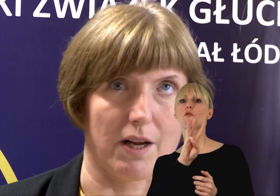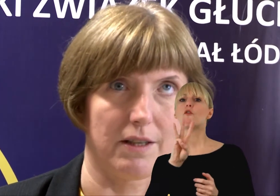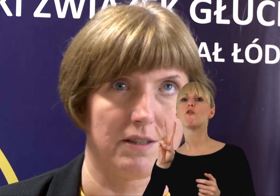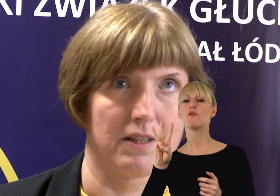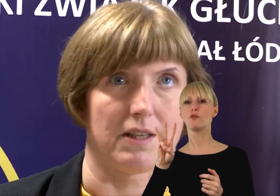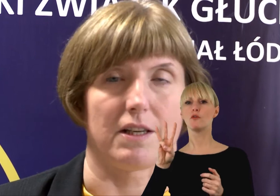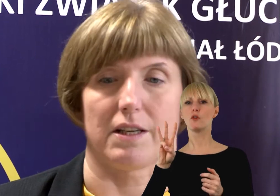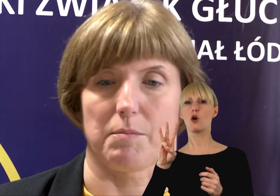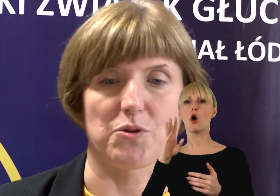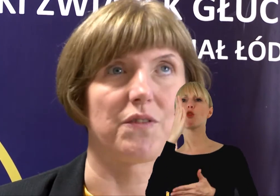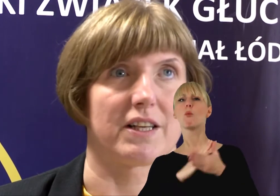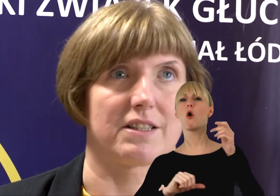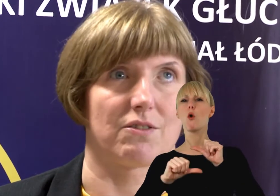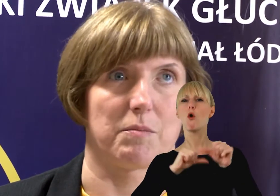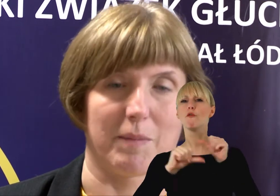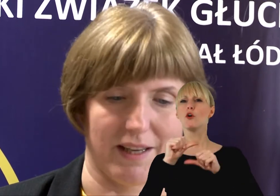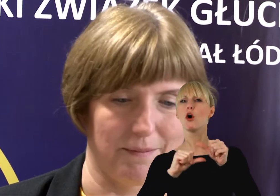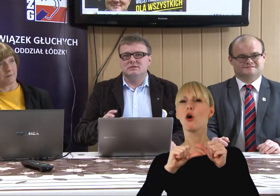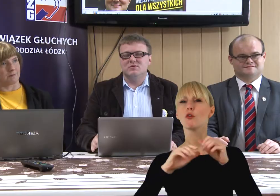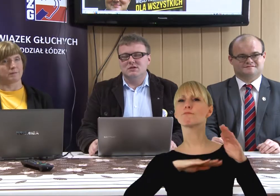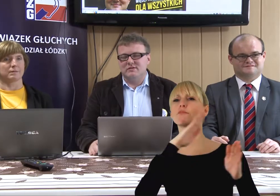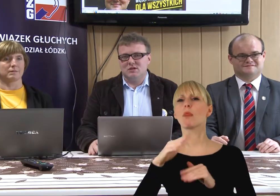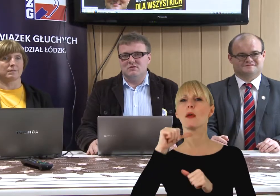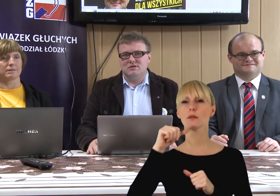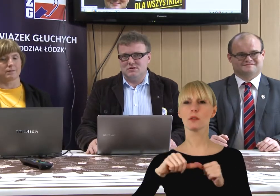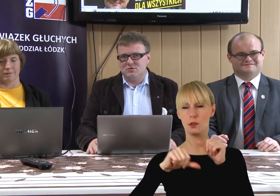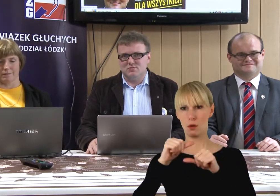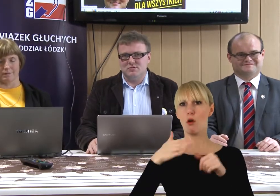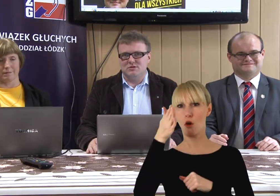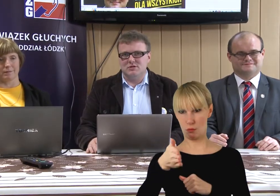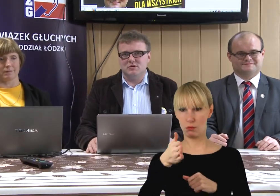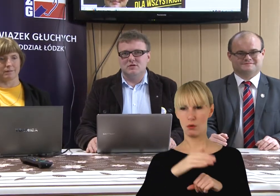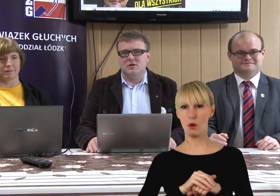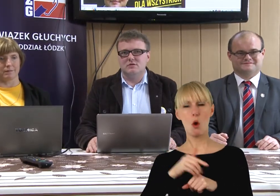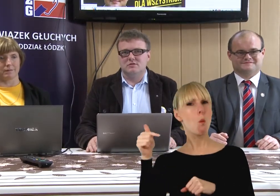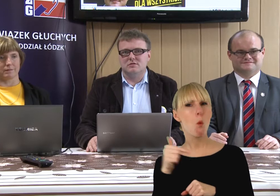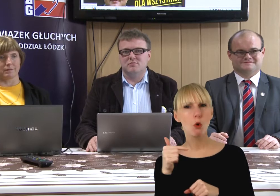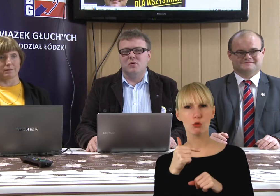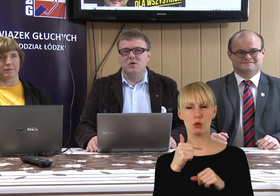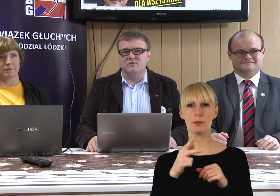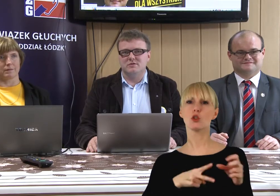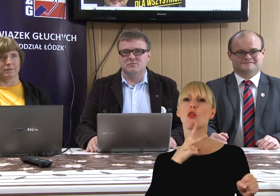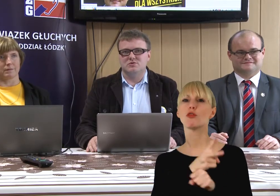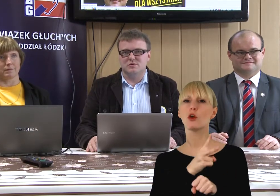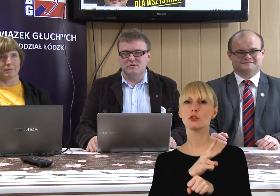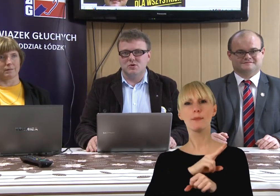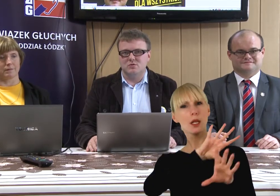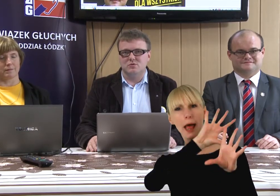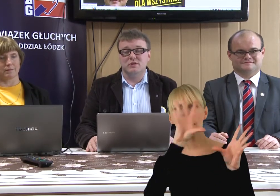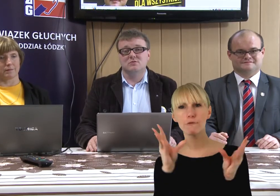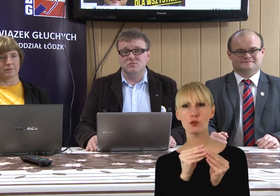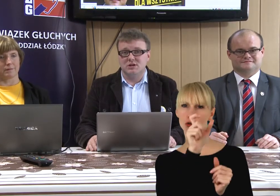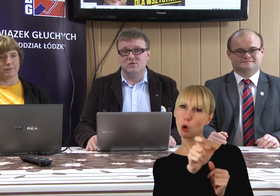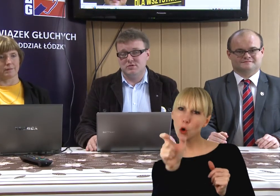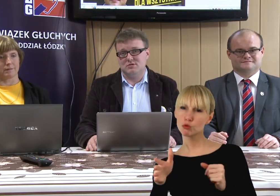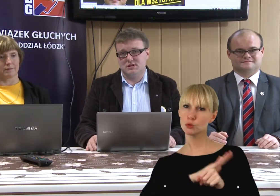struktura i porządek na stronie pomaga. Strony internetowe instytucji publicznych od połowy przyszłego roku